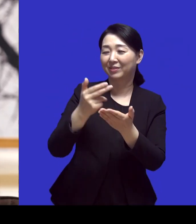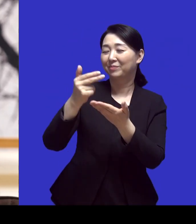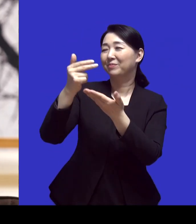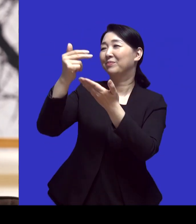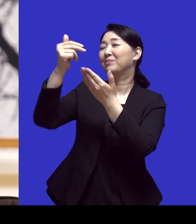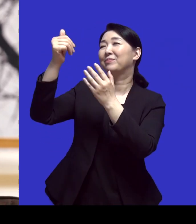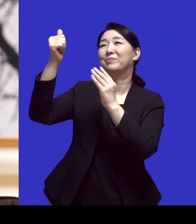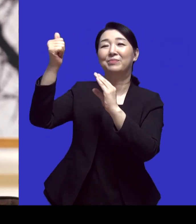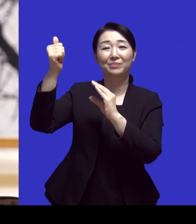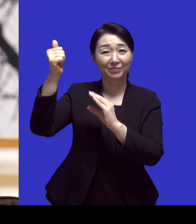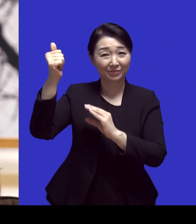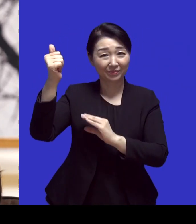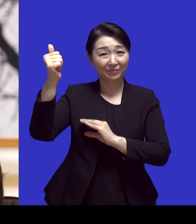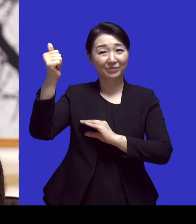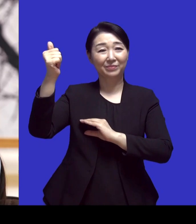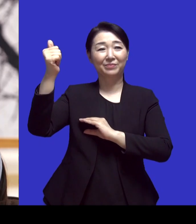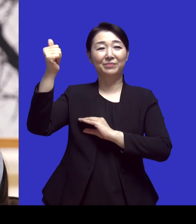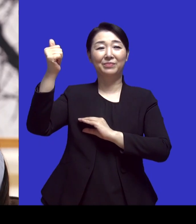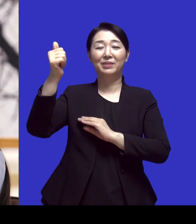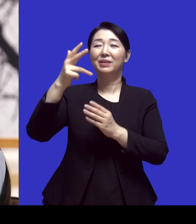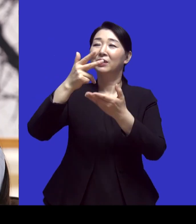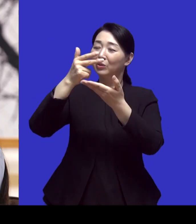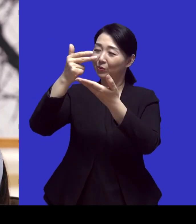주님의 이름이